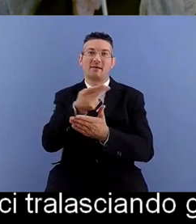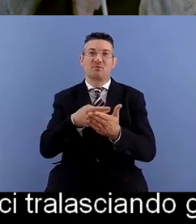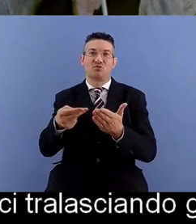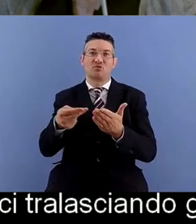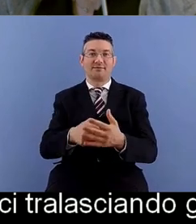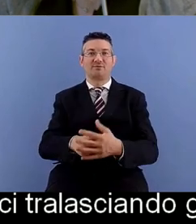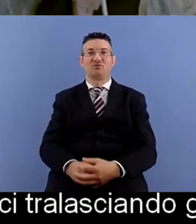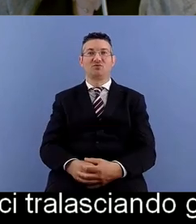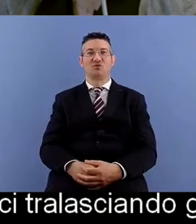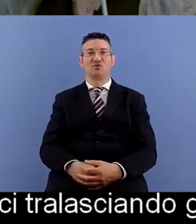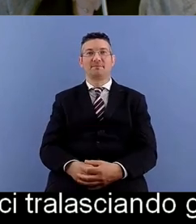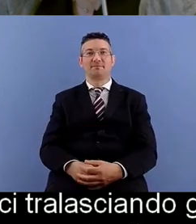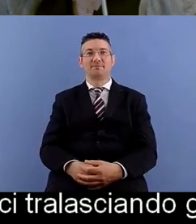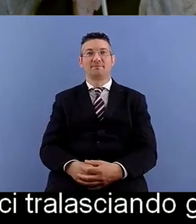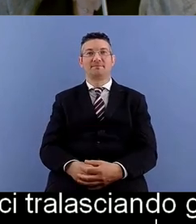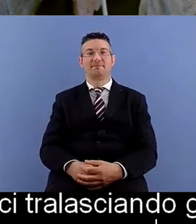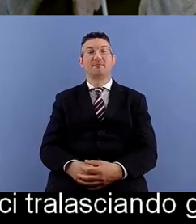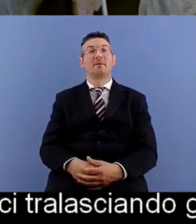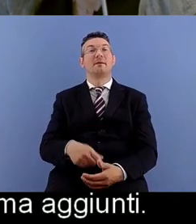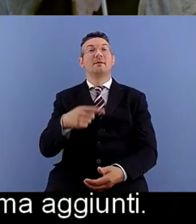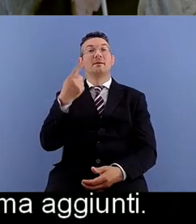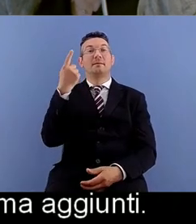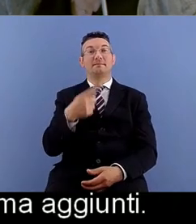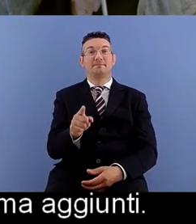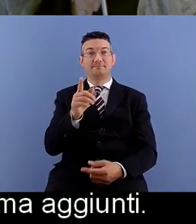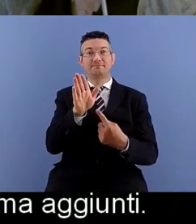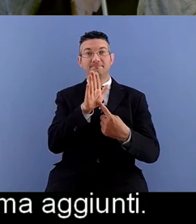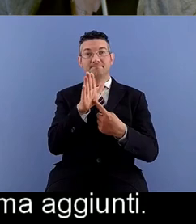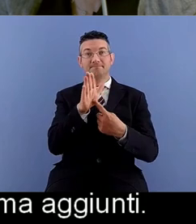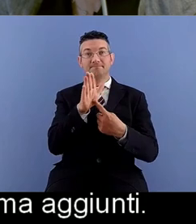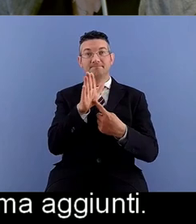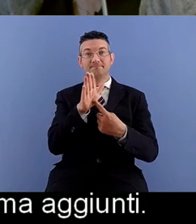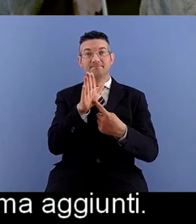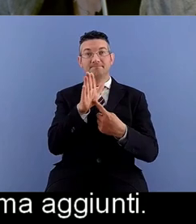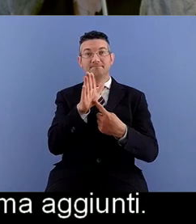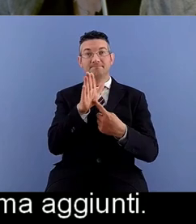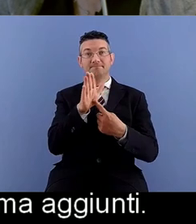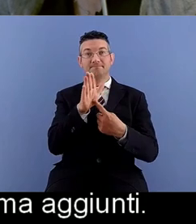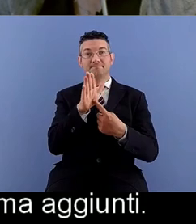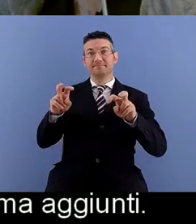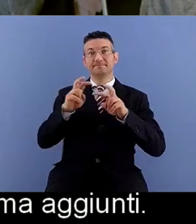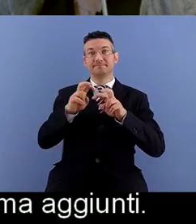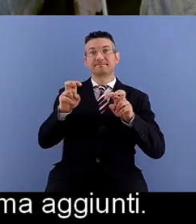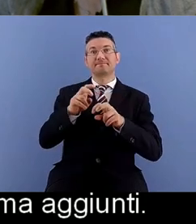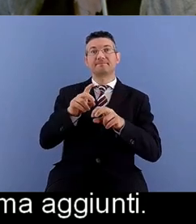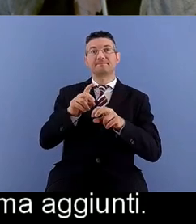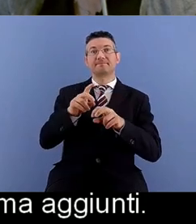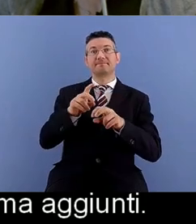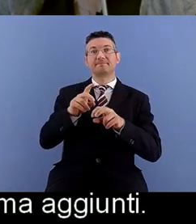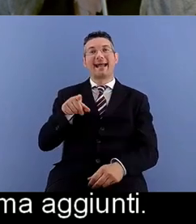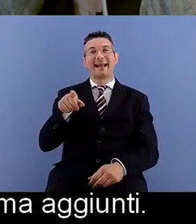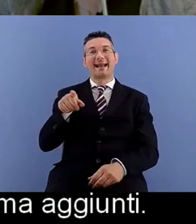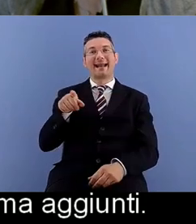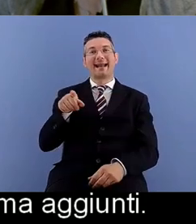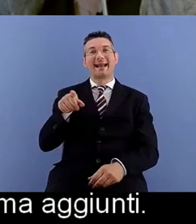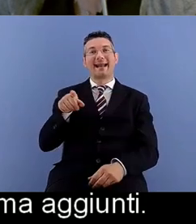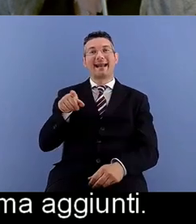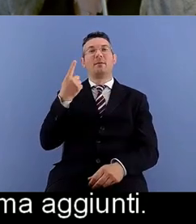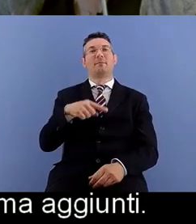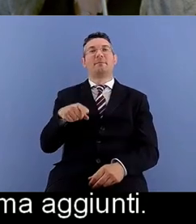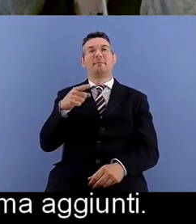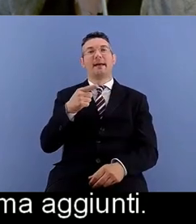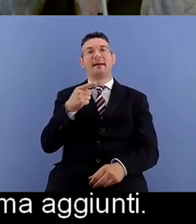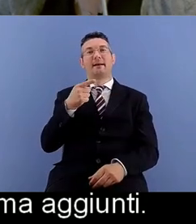dimostrazione di questo nelle ricerche di Perego riportate da Perego sulle rilevazioni con i